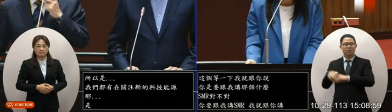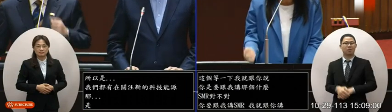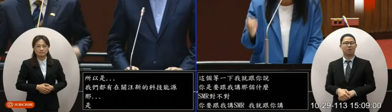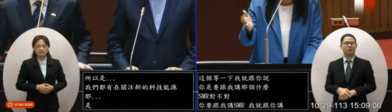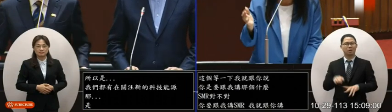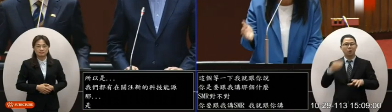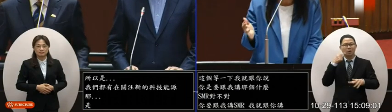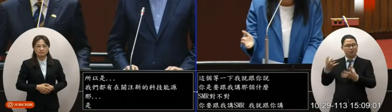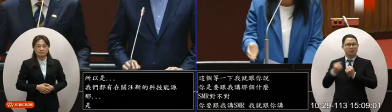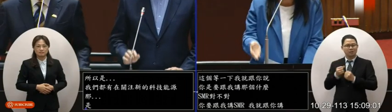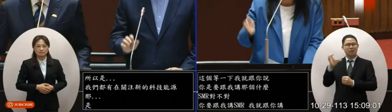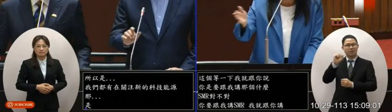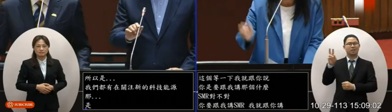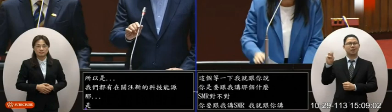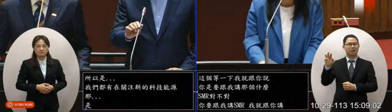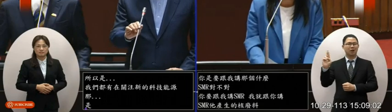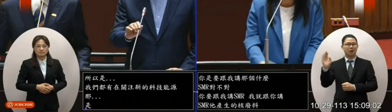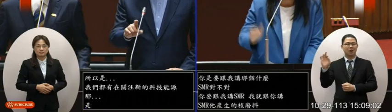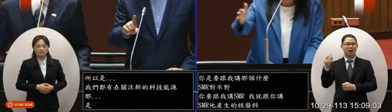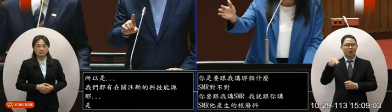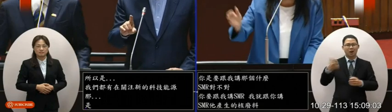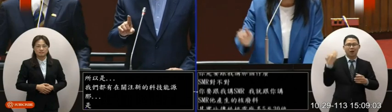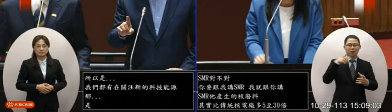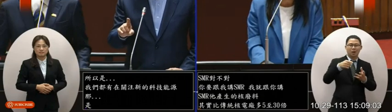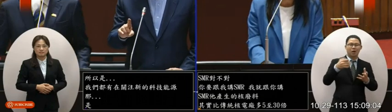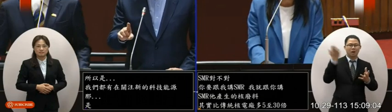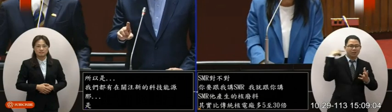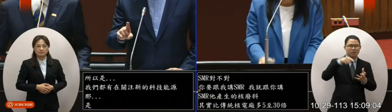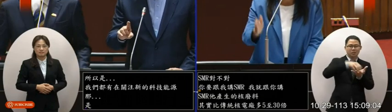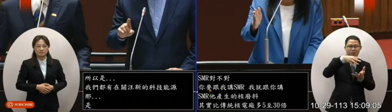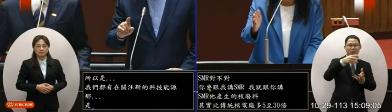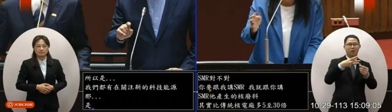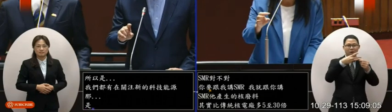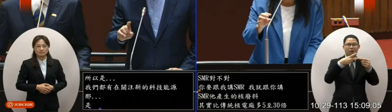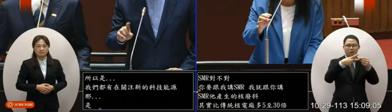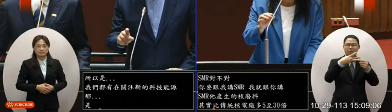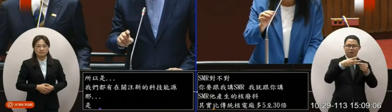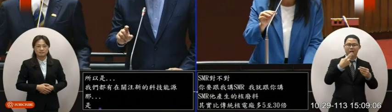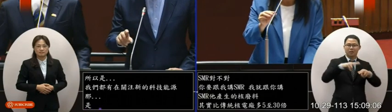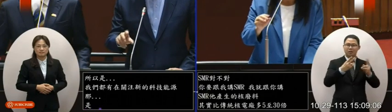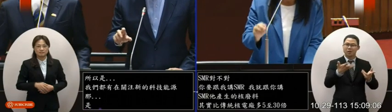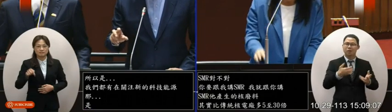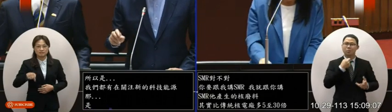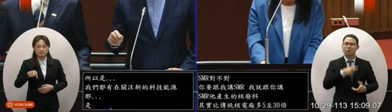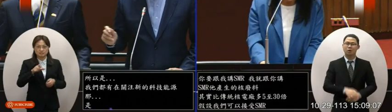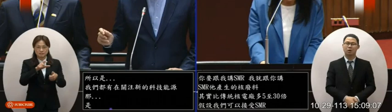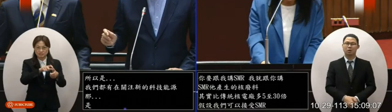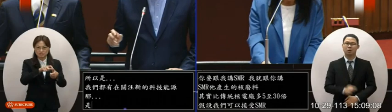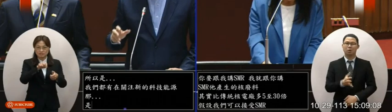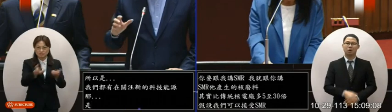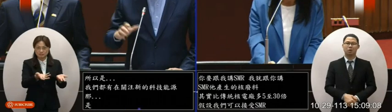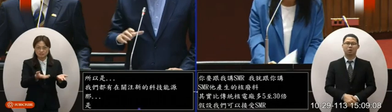SMR為什麼我們不能夠重啟我們傳統的核二核三為什麼您剛才這個命題其實是我想